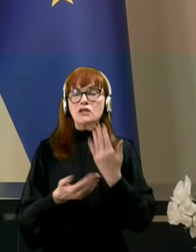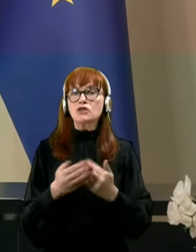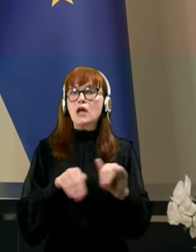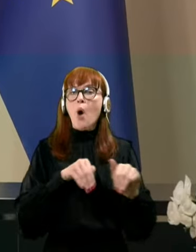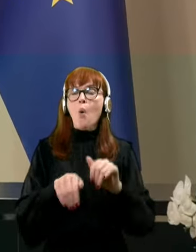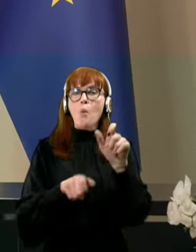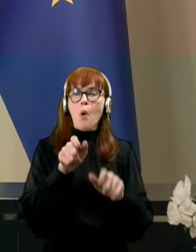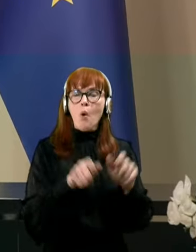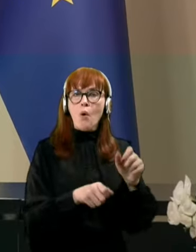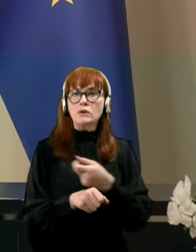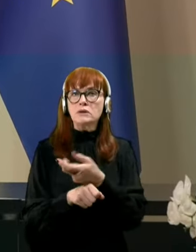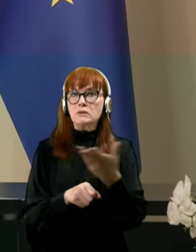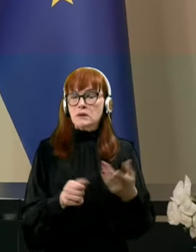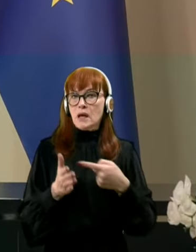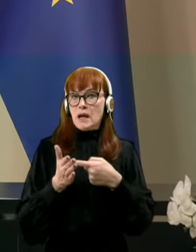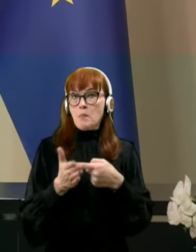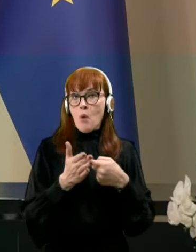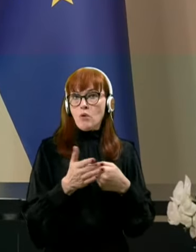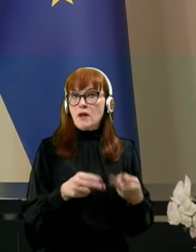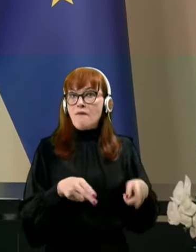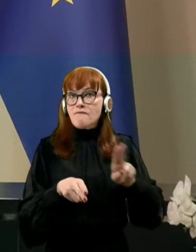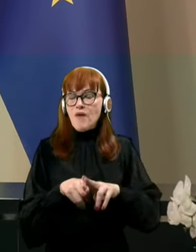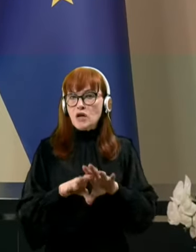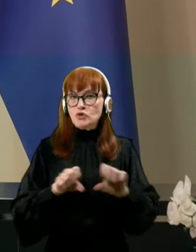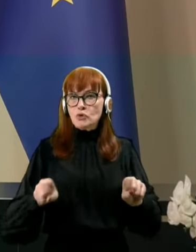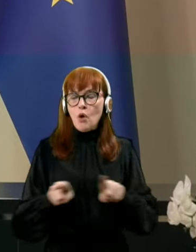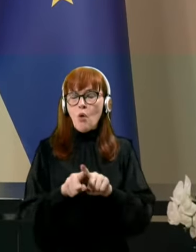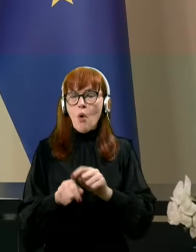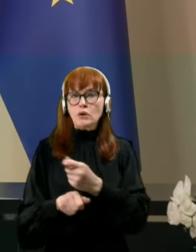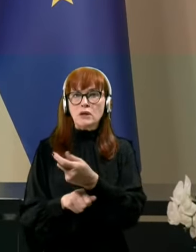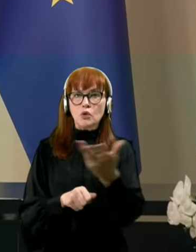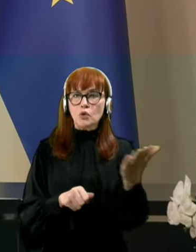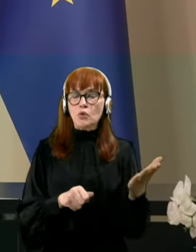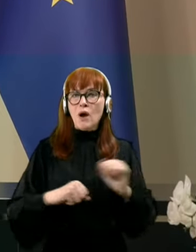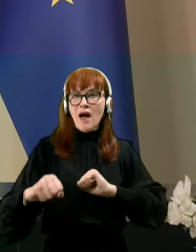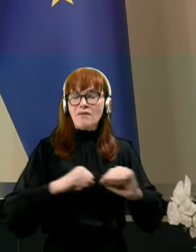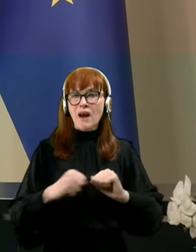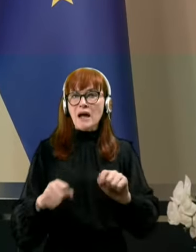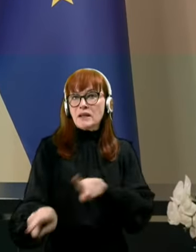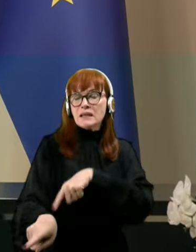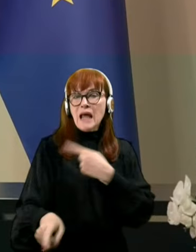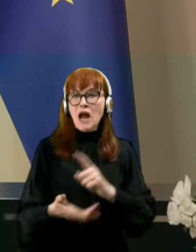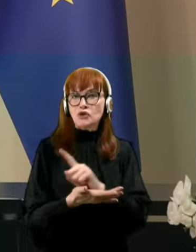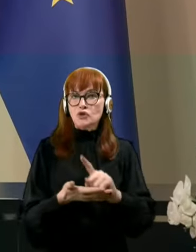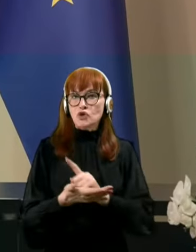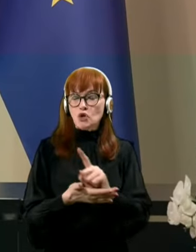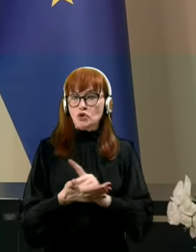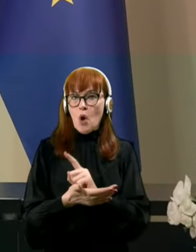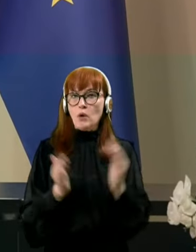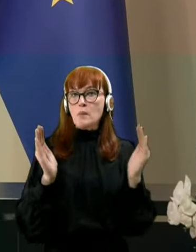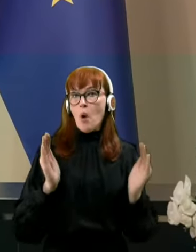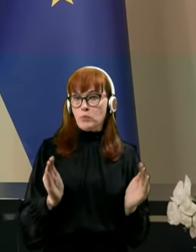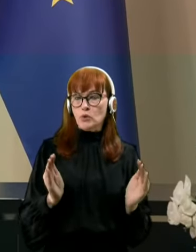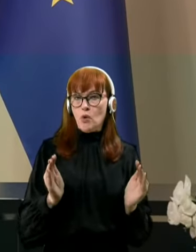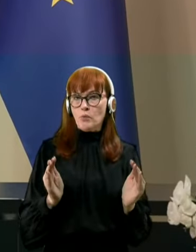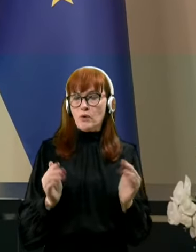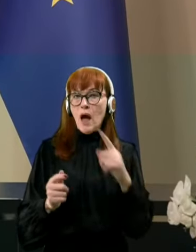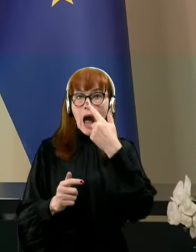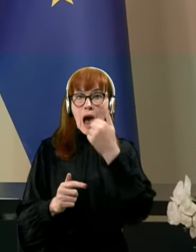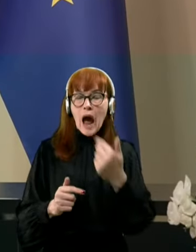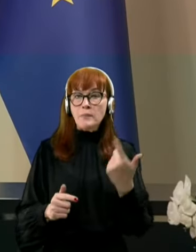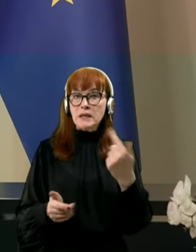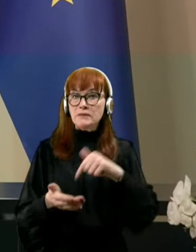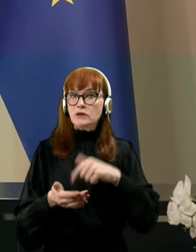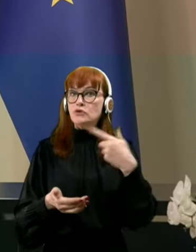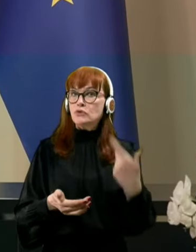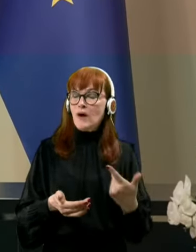po nekaterih zdalnikih več kot nekatere druge vlade v bistveno dalšem časovnem obdobju. V aprilu 2020